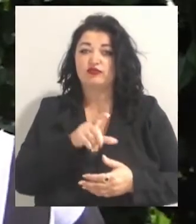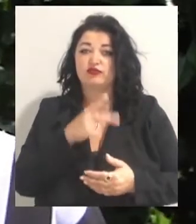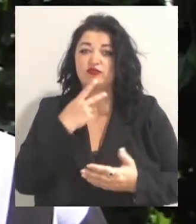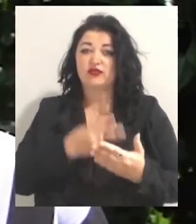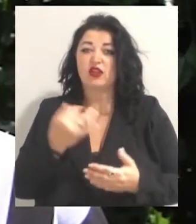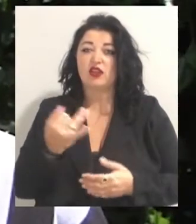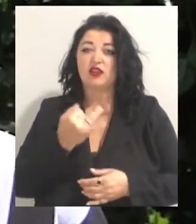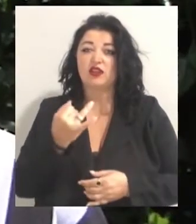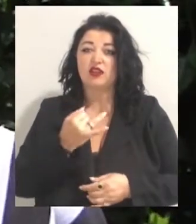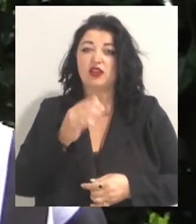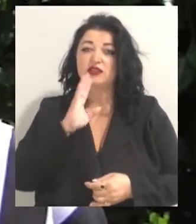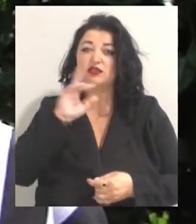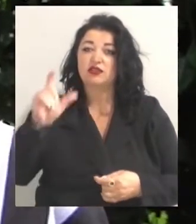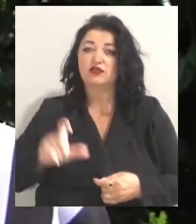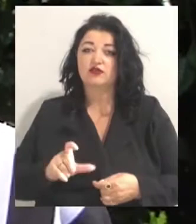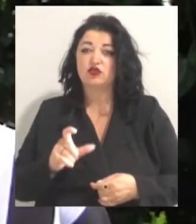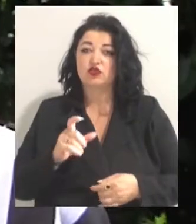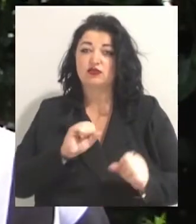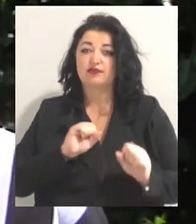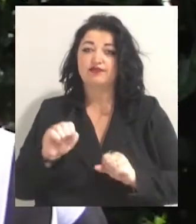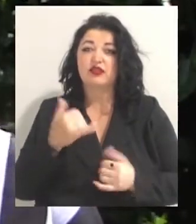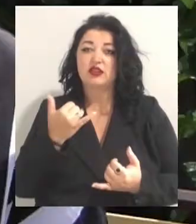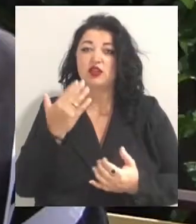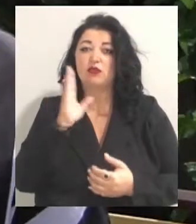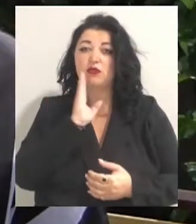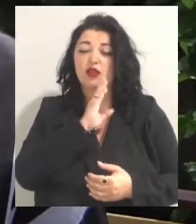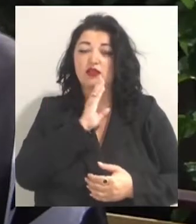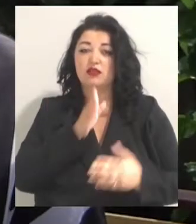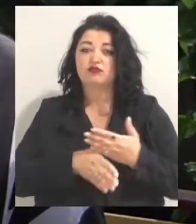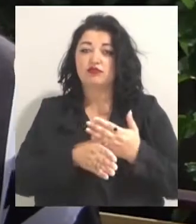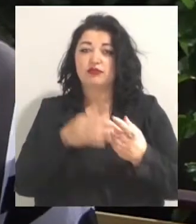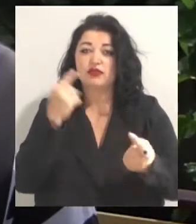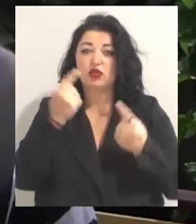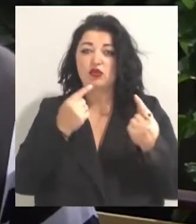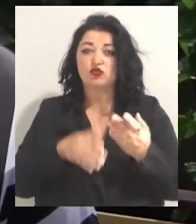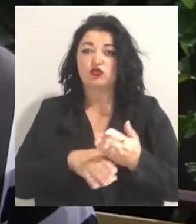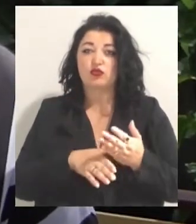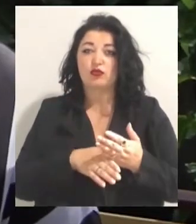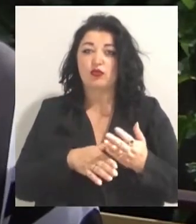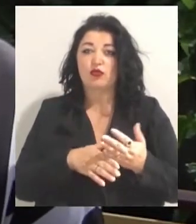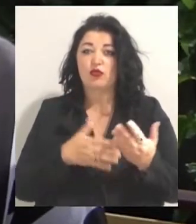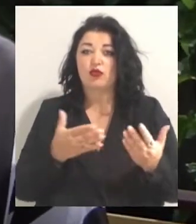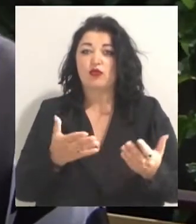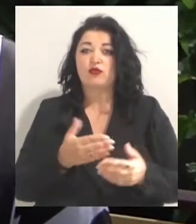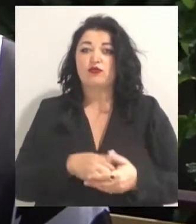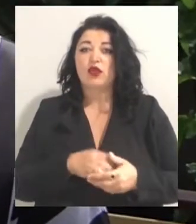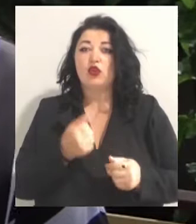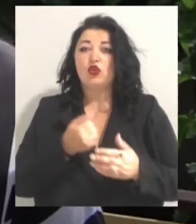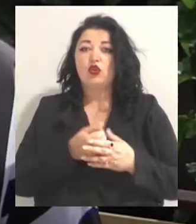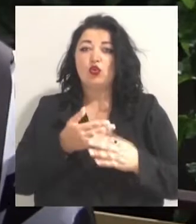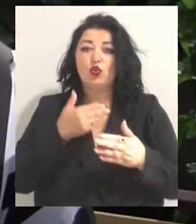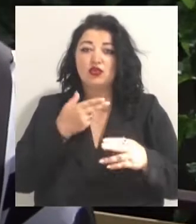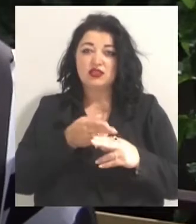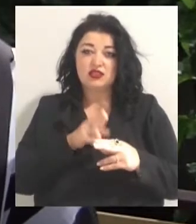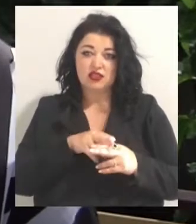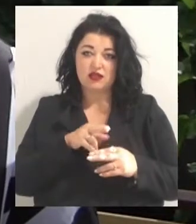-річної дівчини. Зараз її матері надають психологічну допомогу. Жодних повідомлень до цієї події не було.